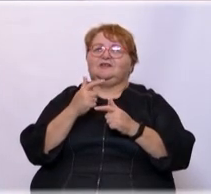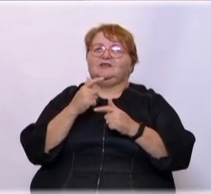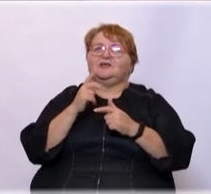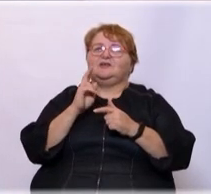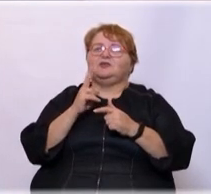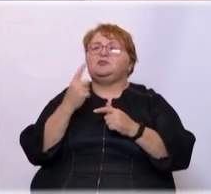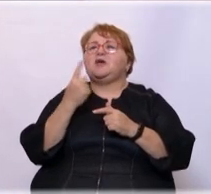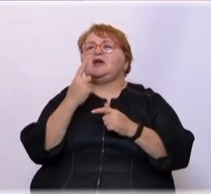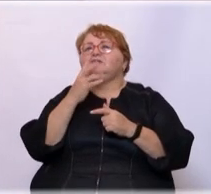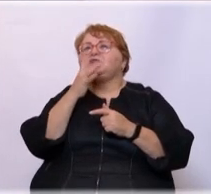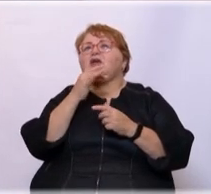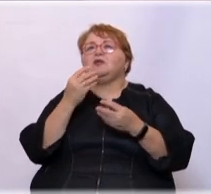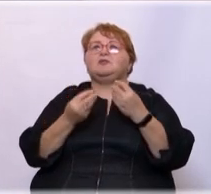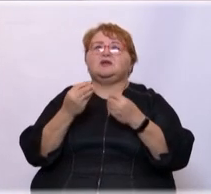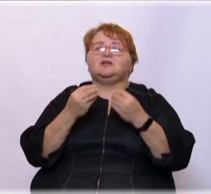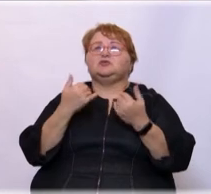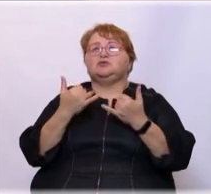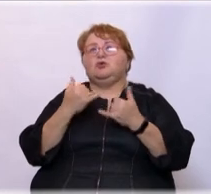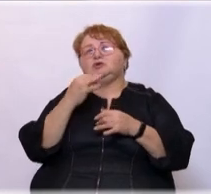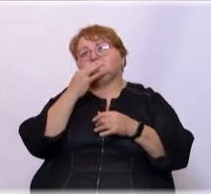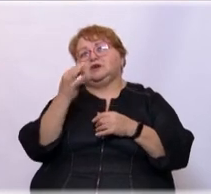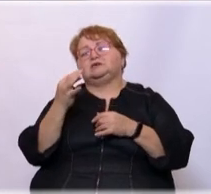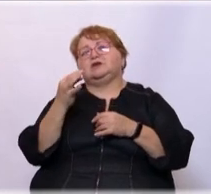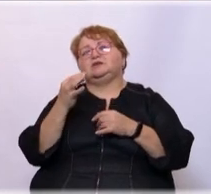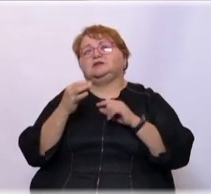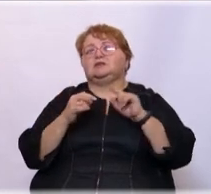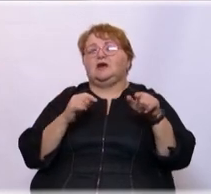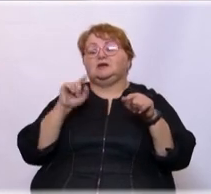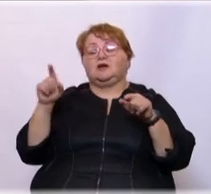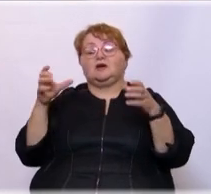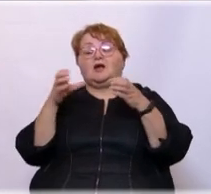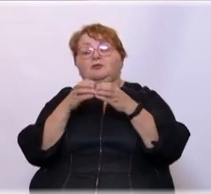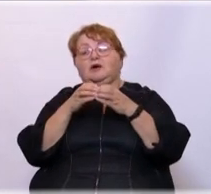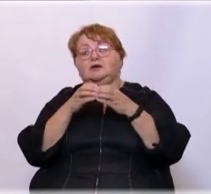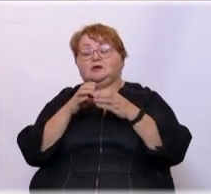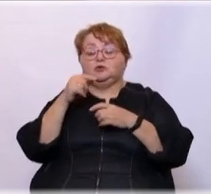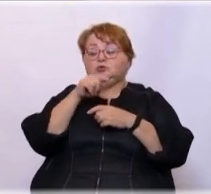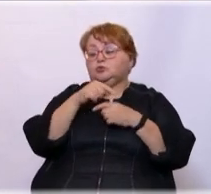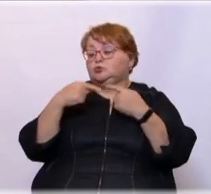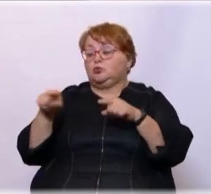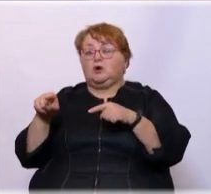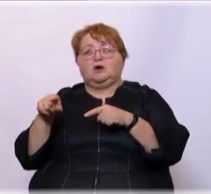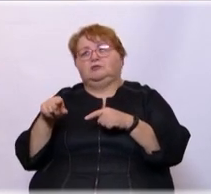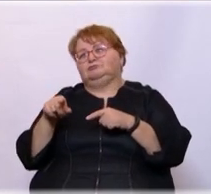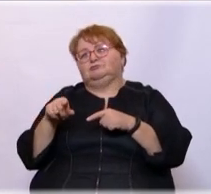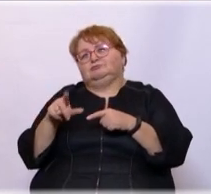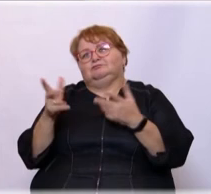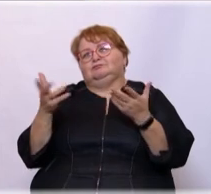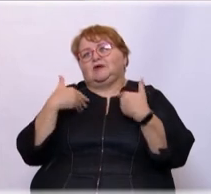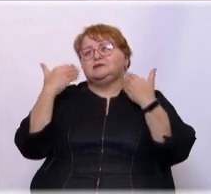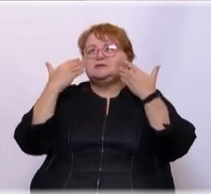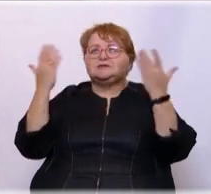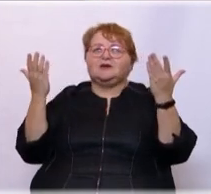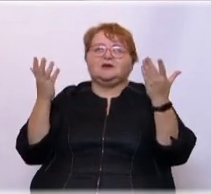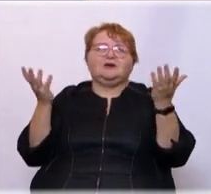Посмотреть, кто как. Да. Потому что сегодня сказать, вот та команда, скажем, или другая, я, так сказать, не знаю